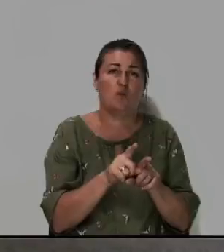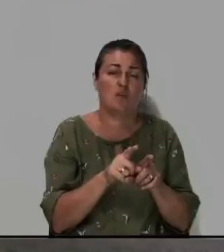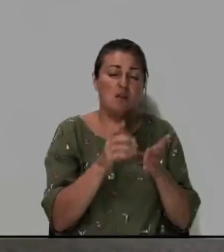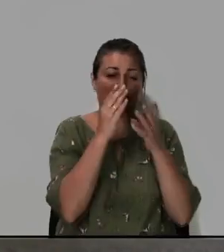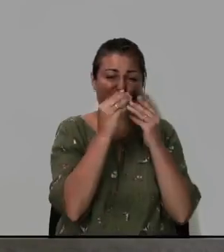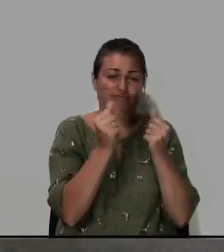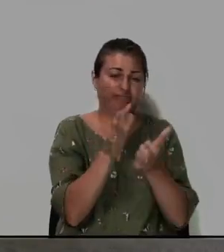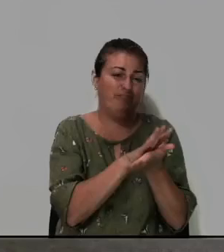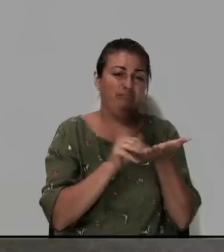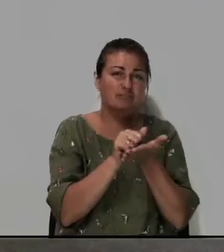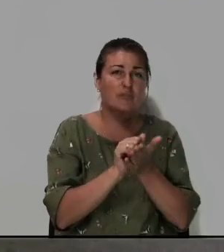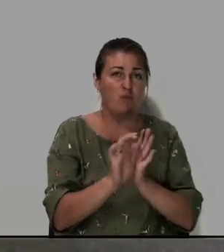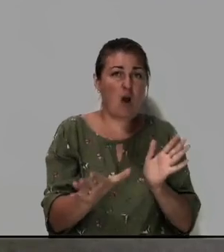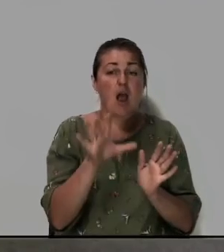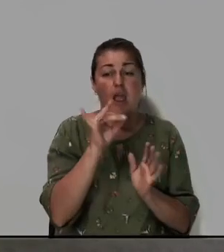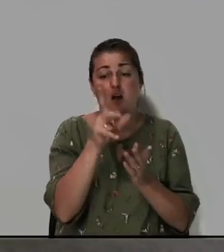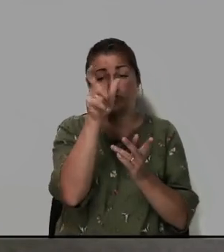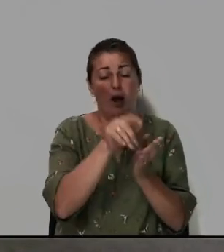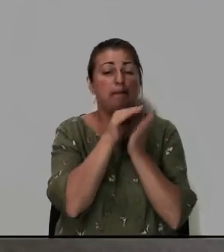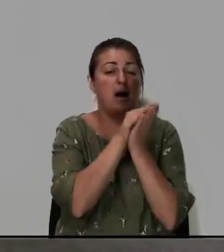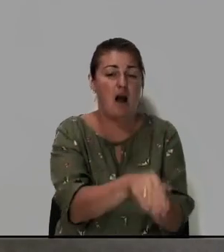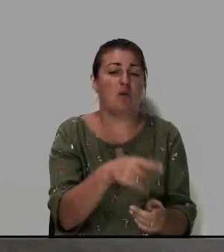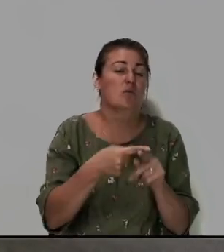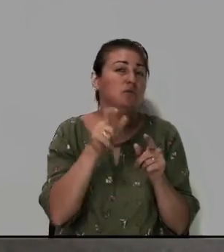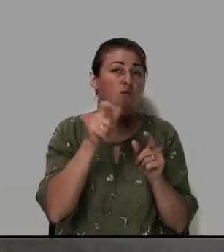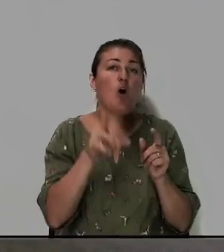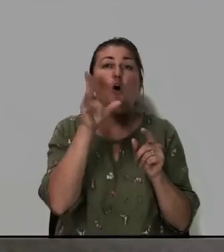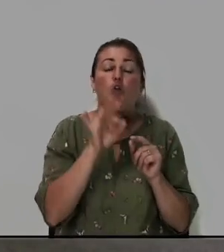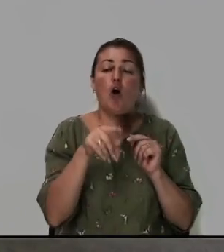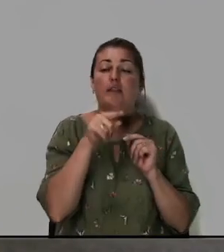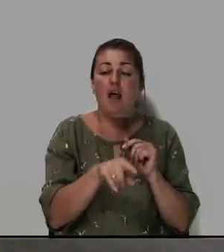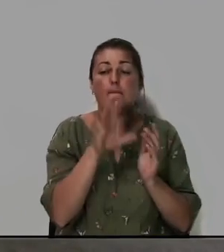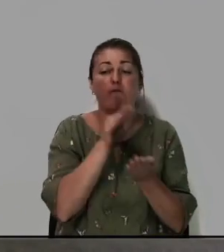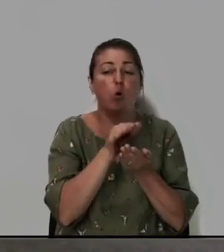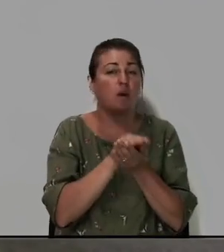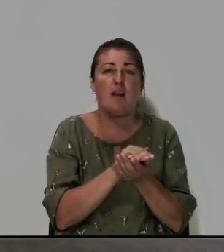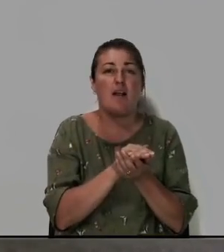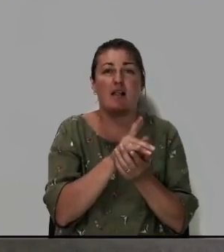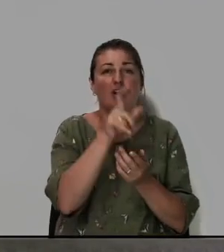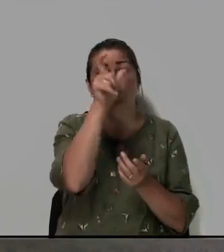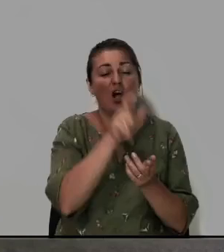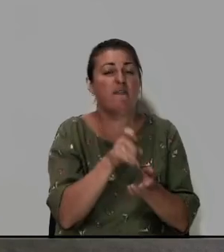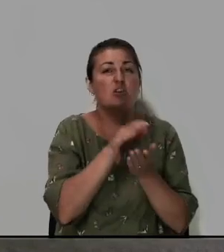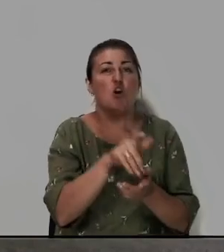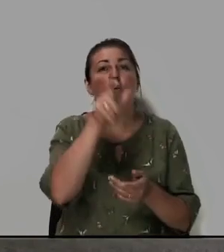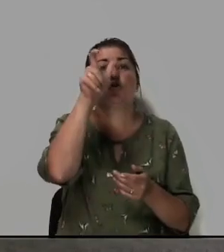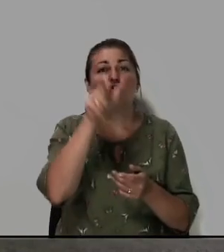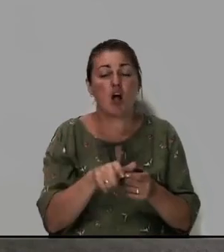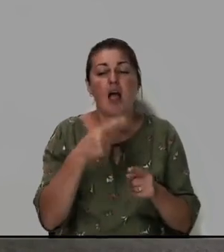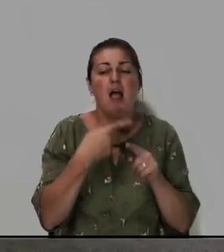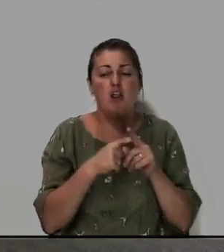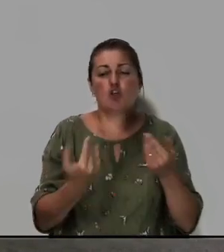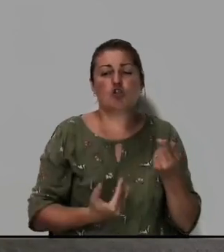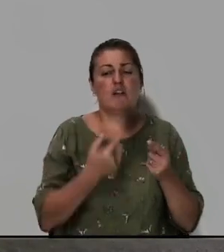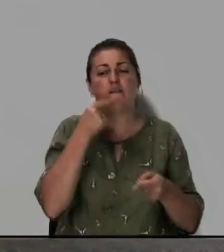исчахнет и похоронит этого человека но там в могиле не похоронят человека человек это вечная